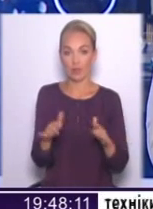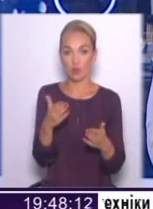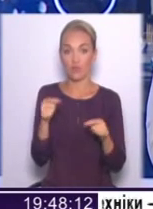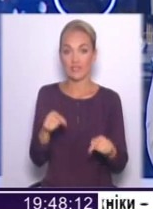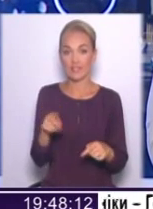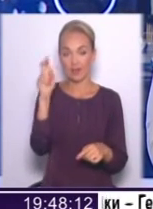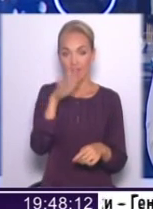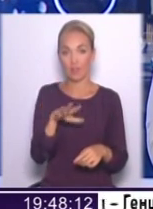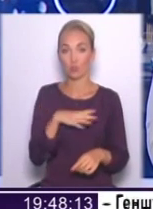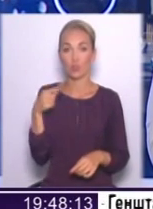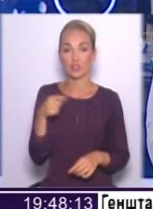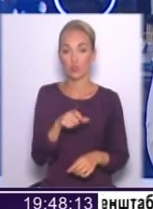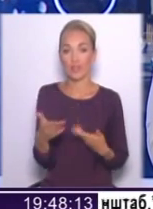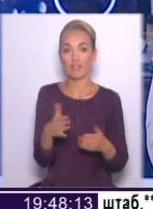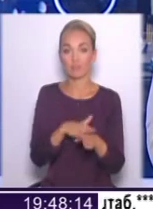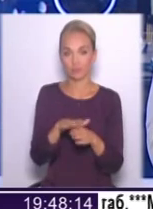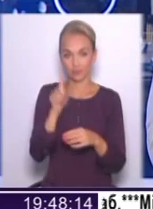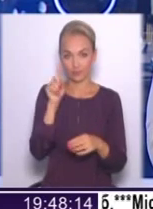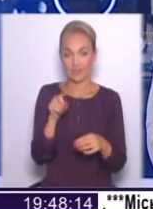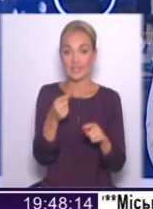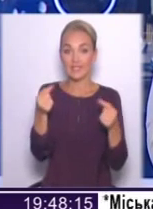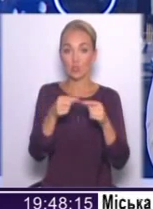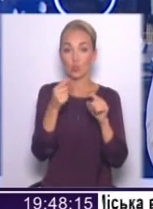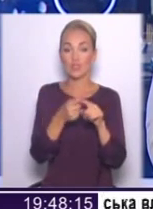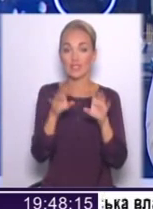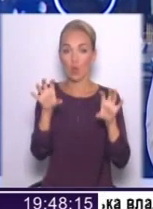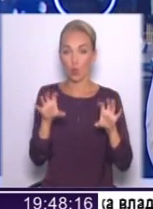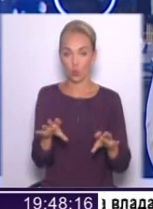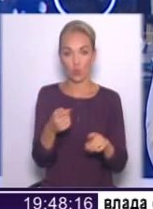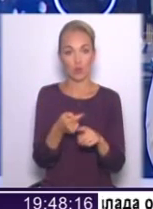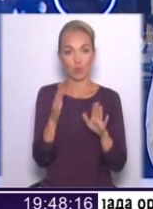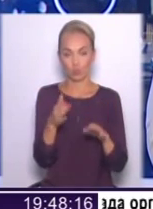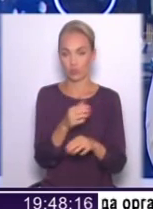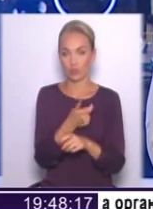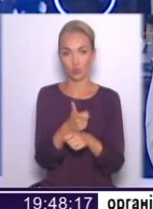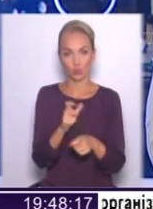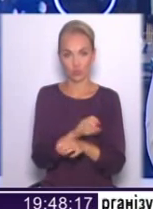тисячі людей, які знали, як відбуваються вибори, згідно з цим законом в нюансах, це буде дуже здорово.